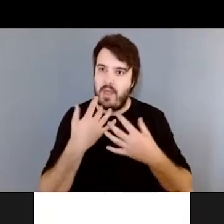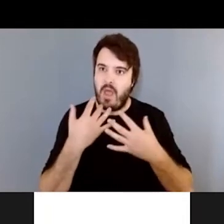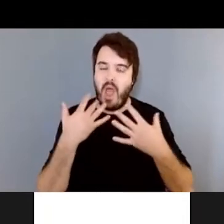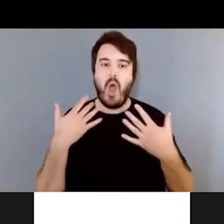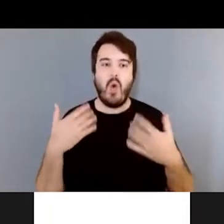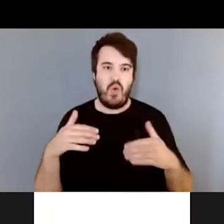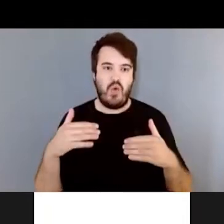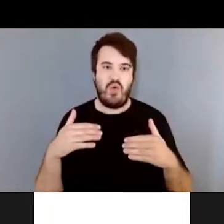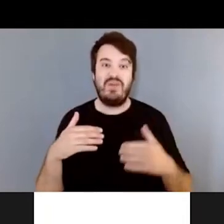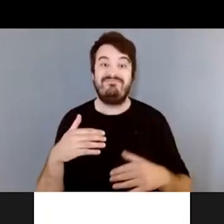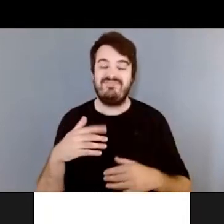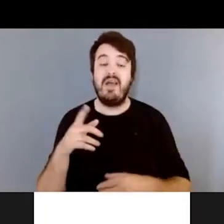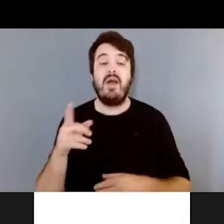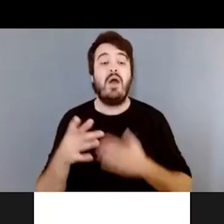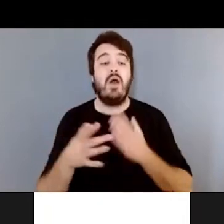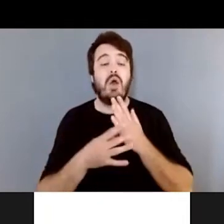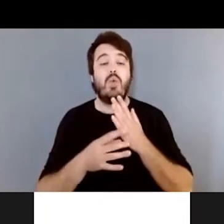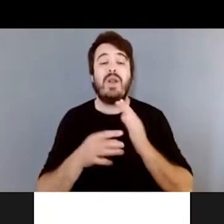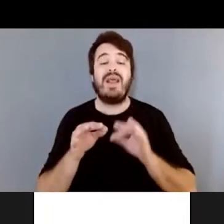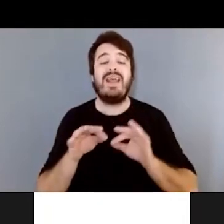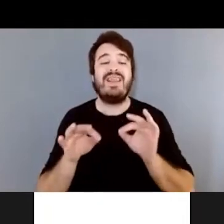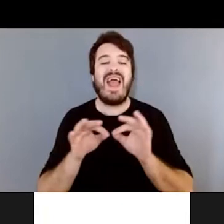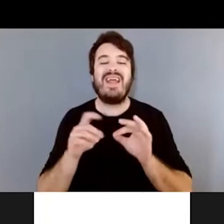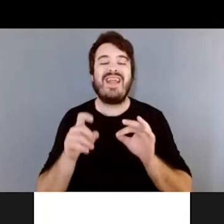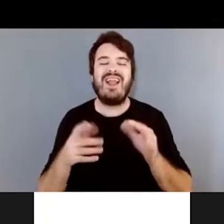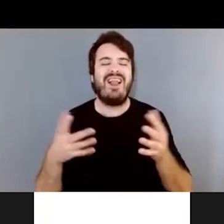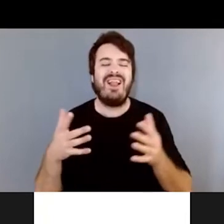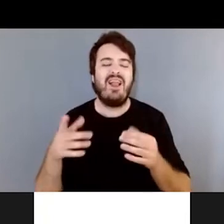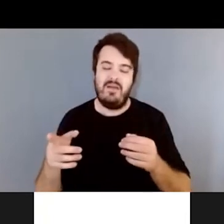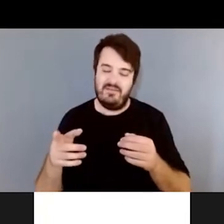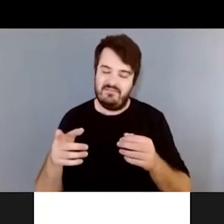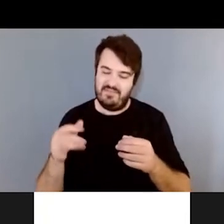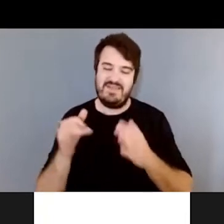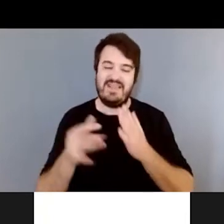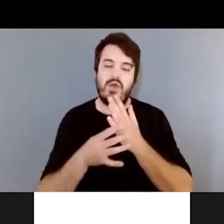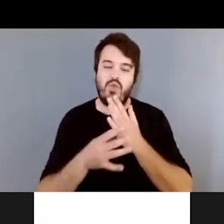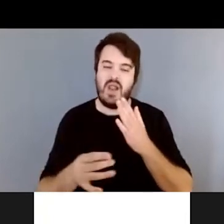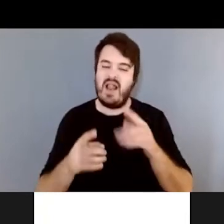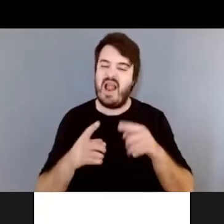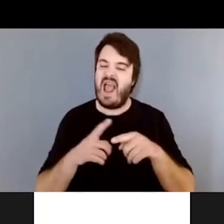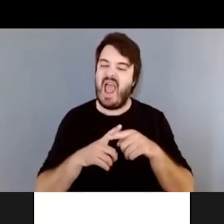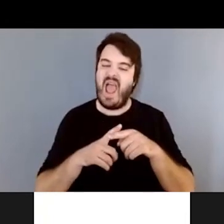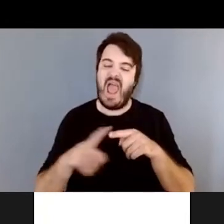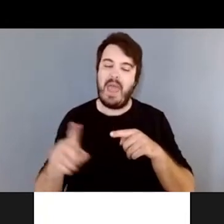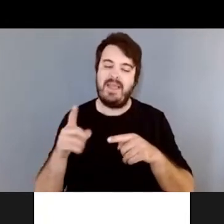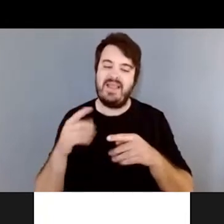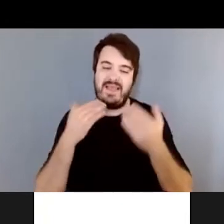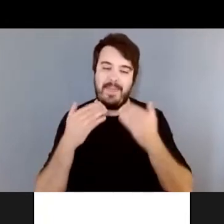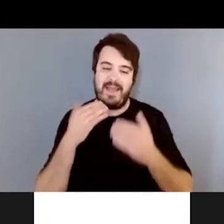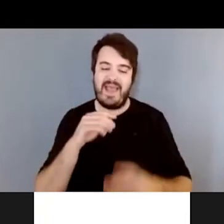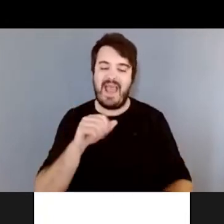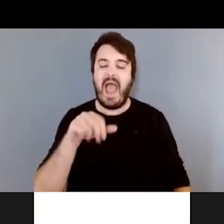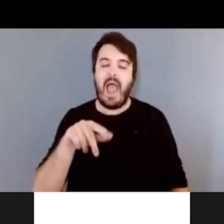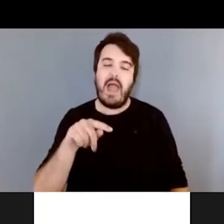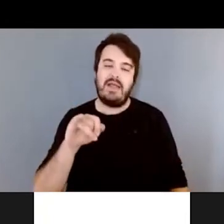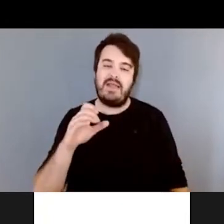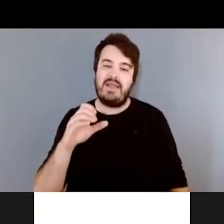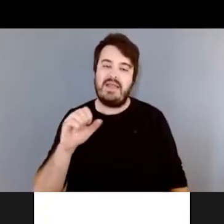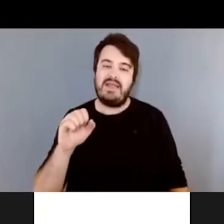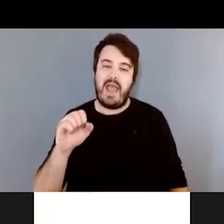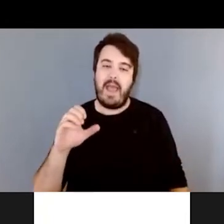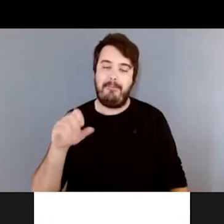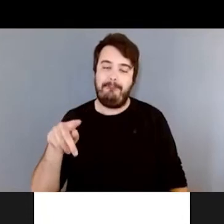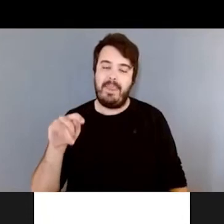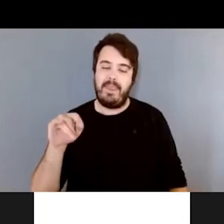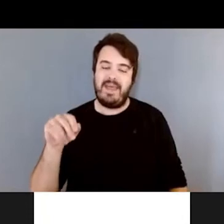Donc, ces huiles essentielles-là, c'est des huiles qui sont antiseptiques. Le thym, c'est un des plus puissants